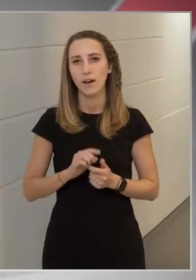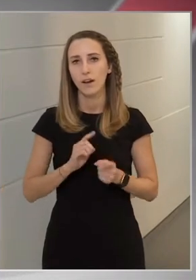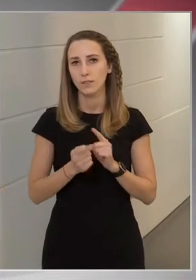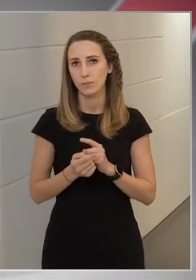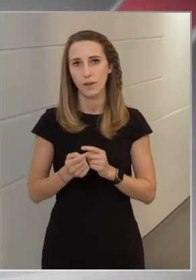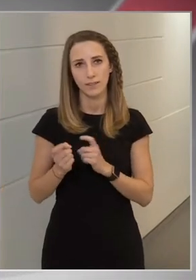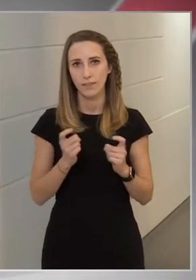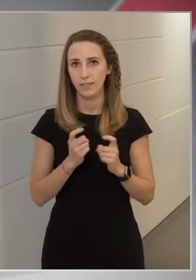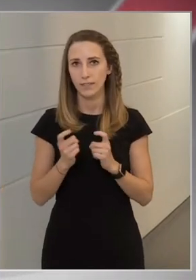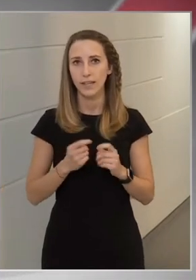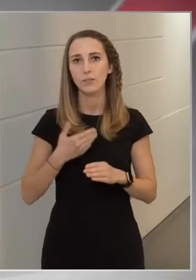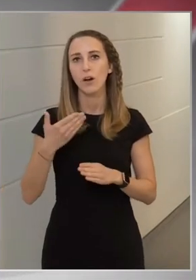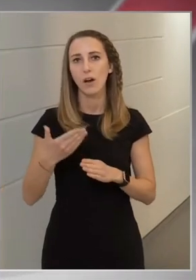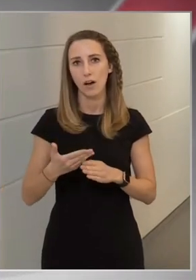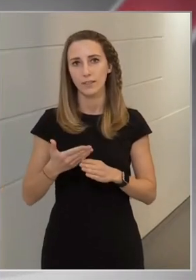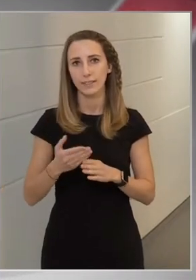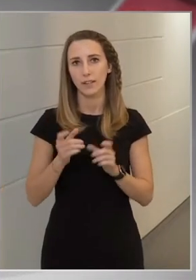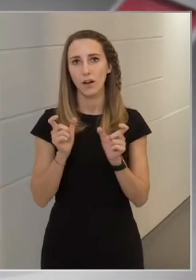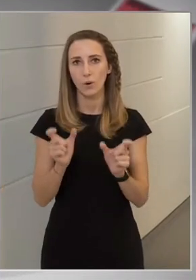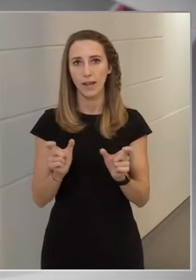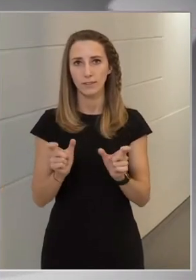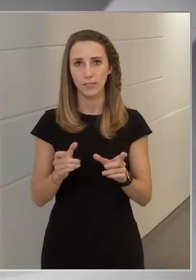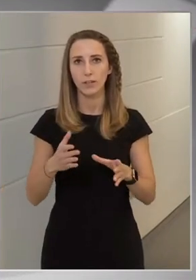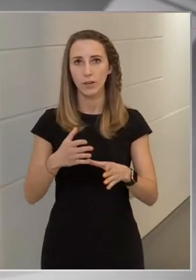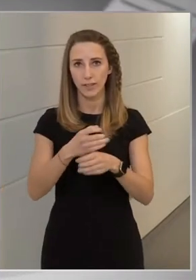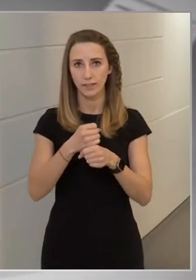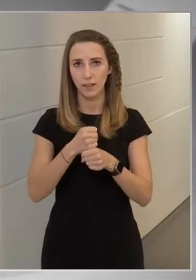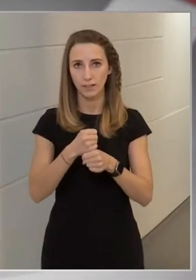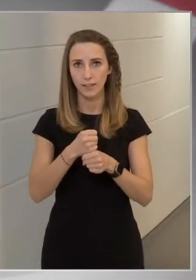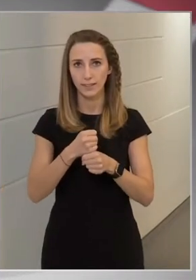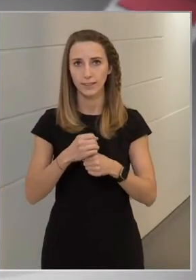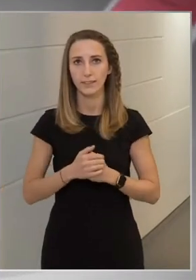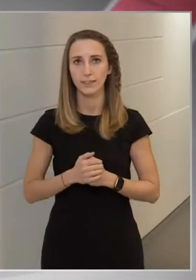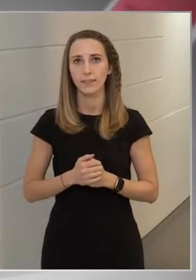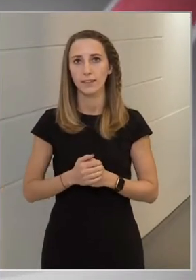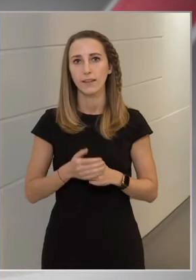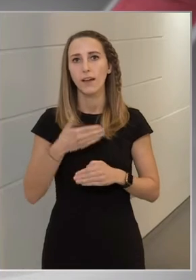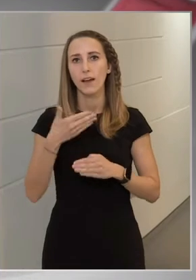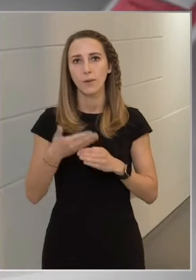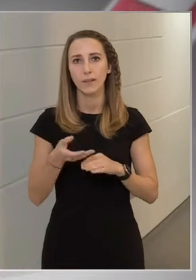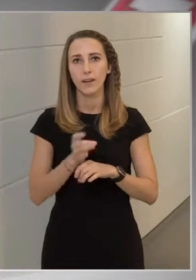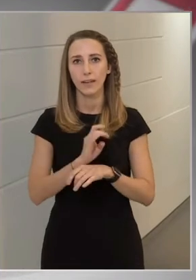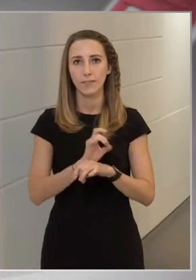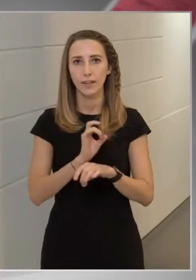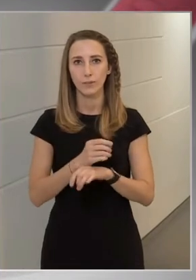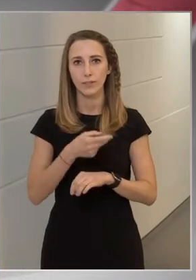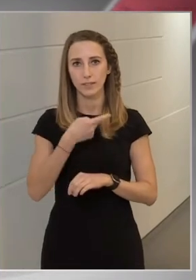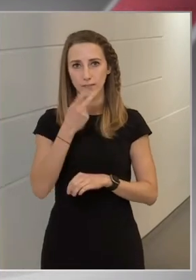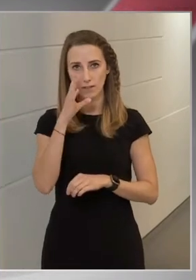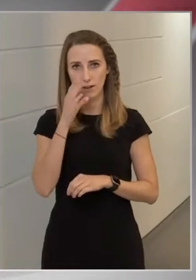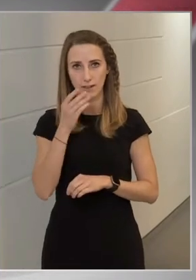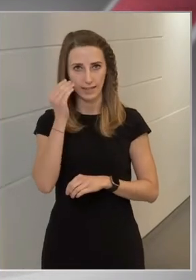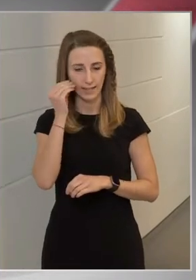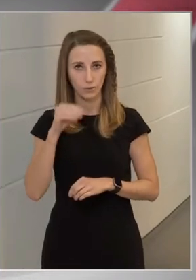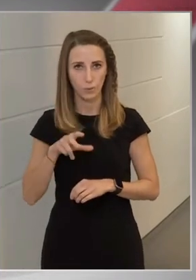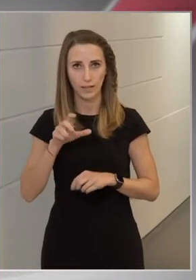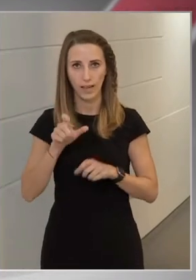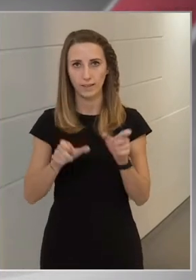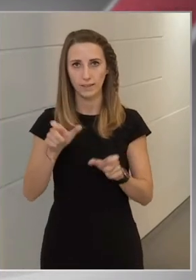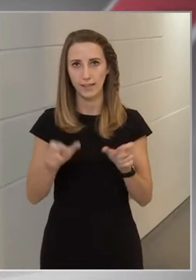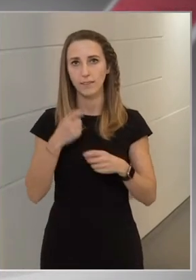vitás, hogy addig indokolt a korlátozásokat fenntartani, amíg a járványügyi szakértőknek ez a véleménye,